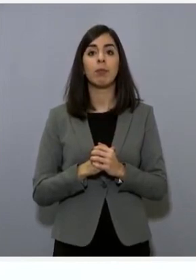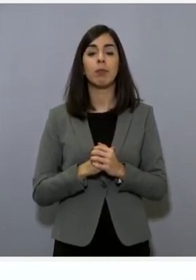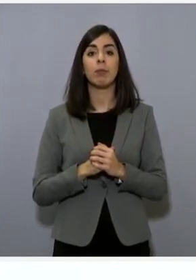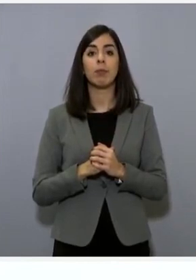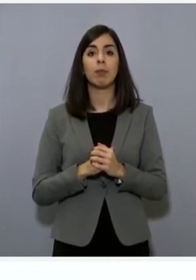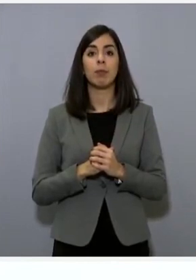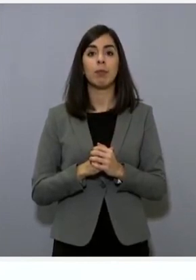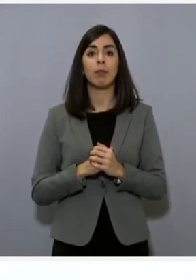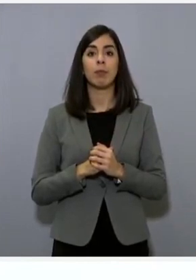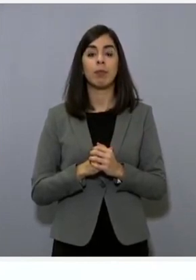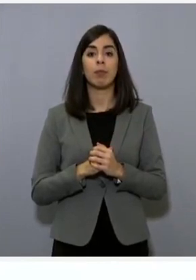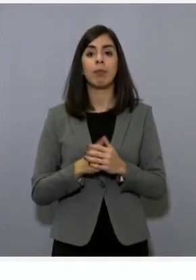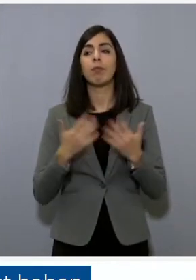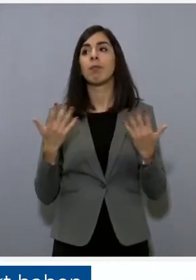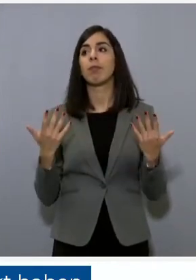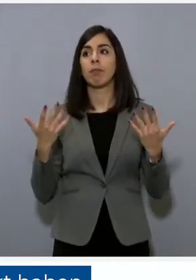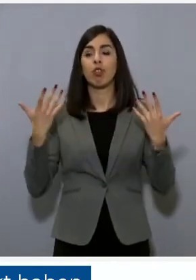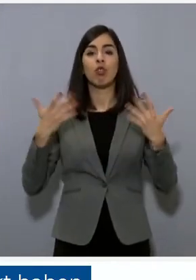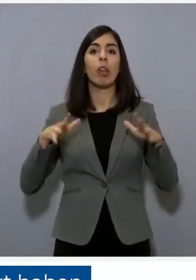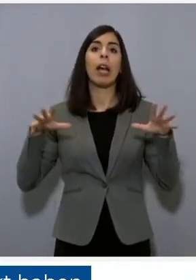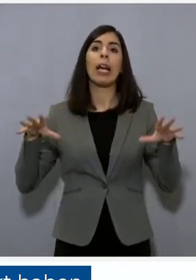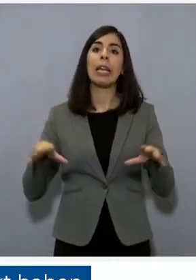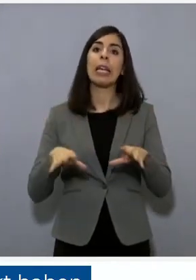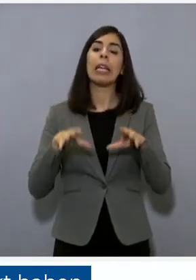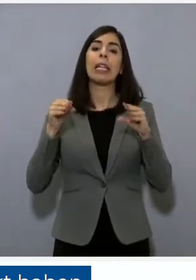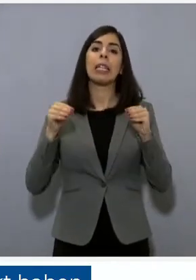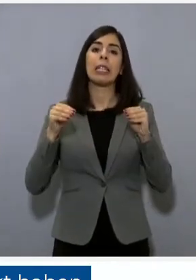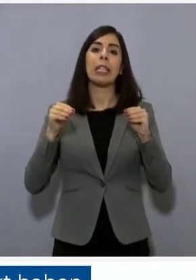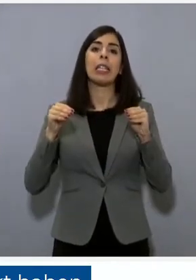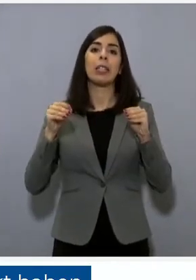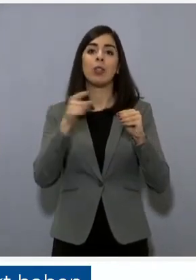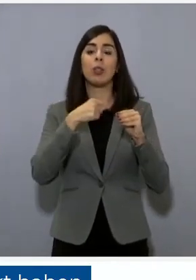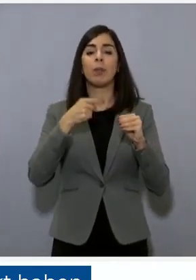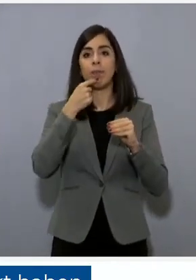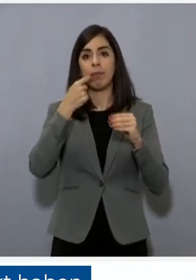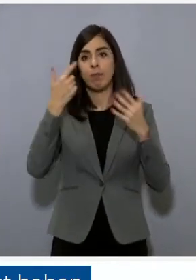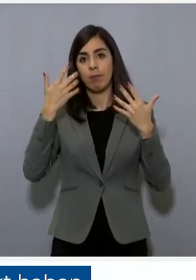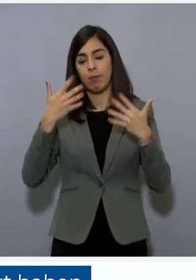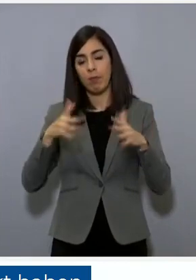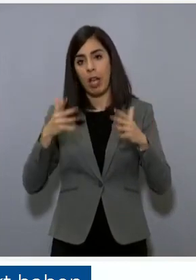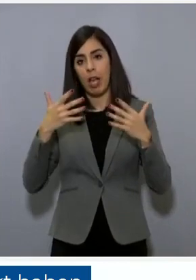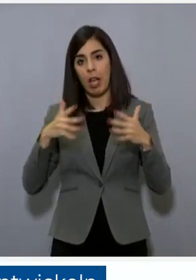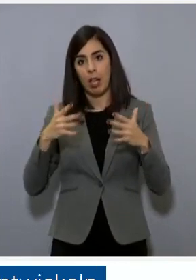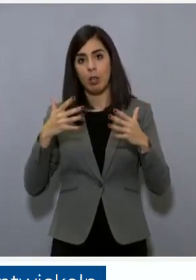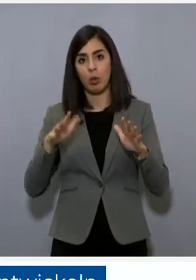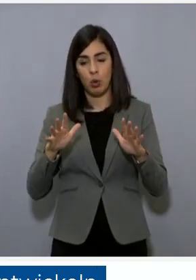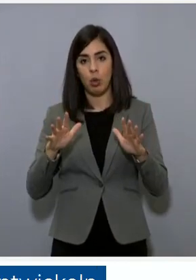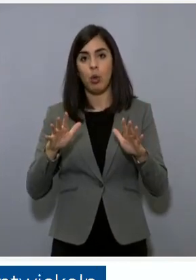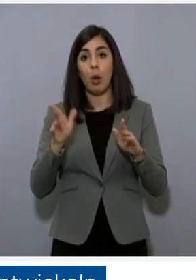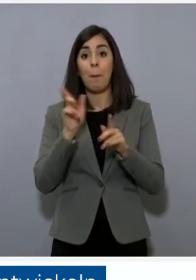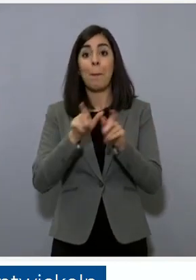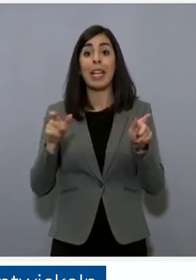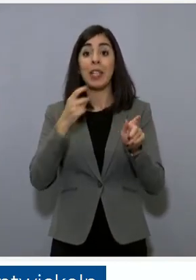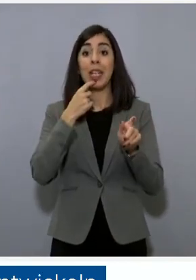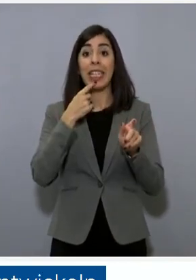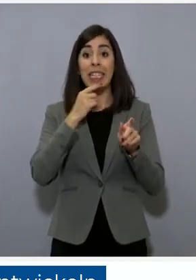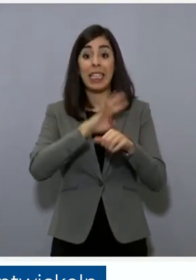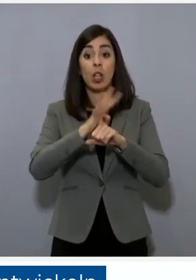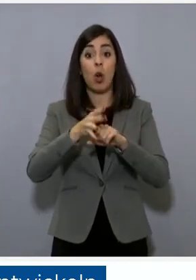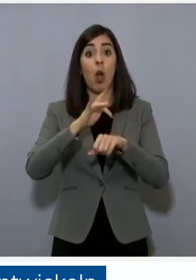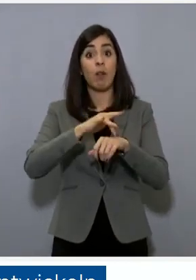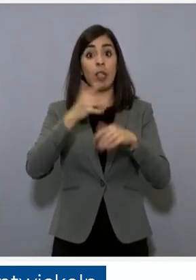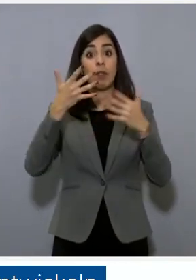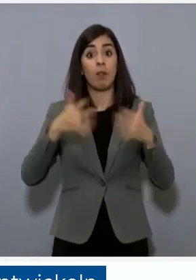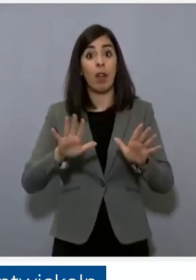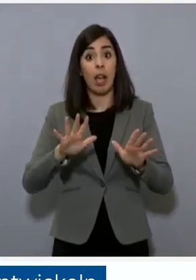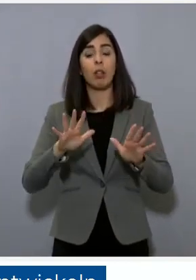Abbiamo detto dall'inizio che le persone che hanno contratto il virus hanno un tempo